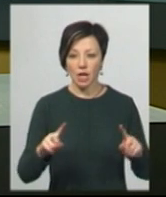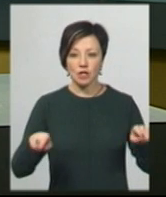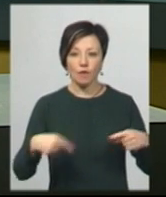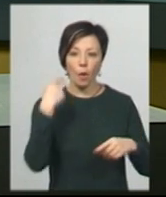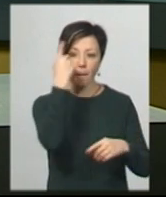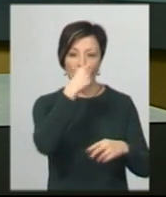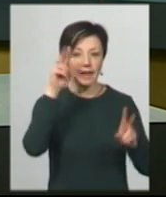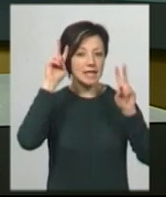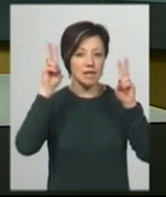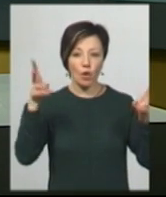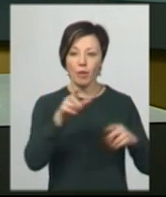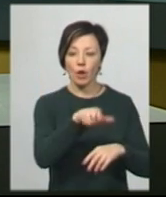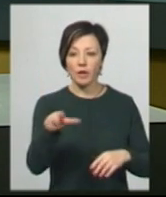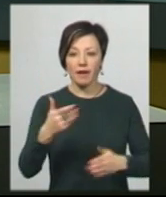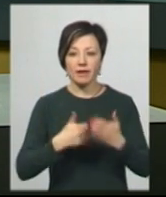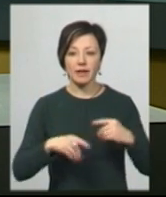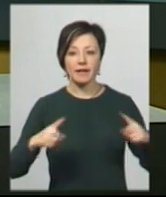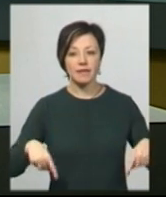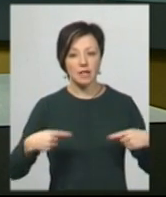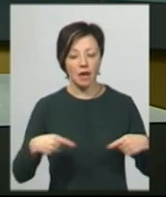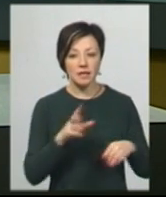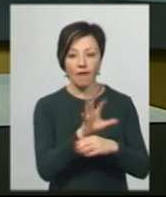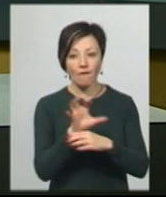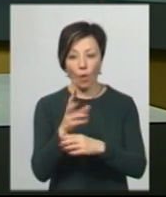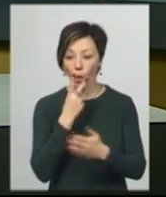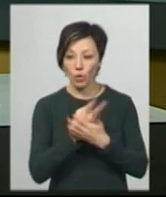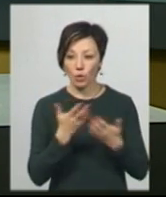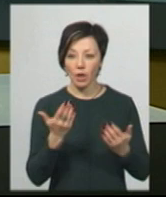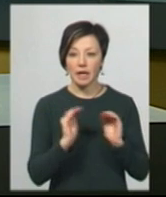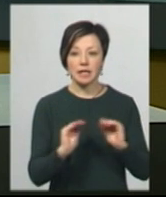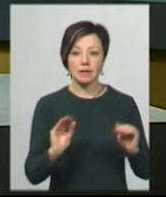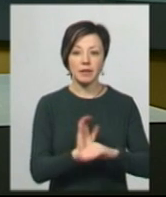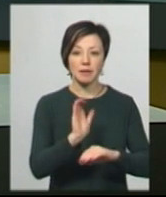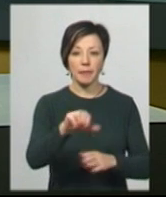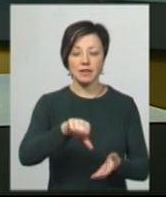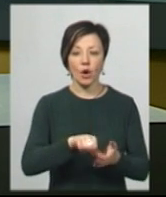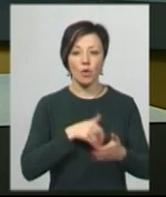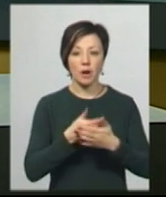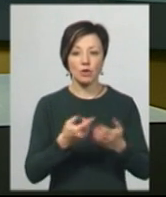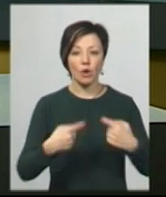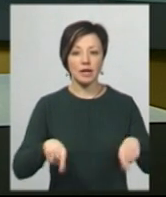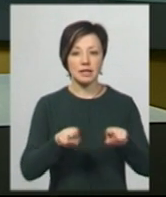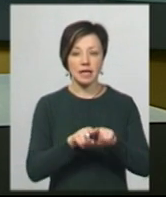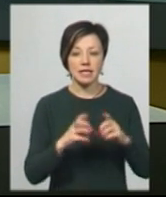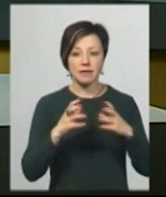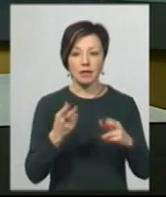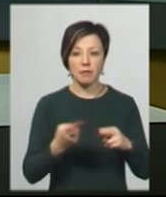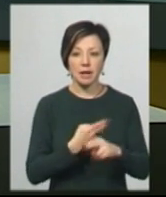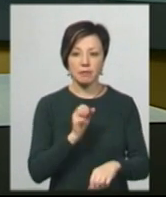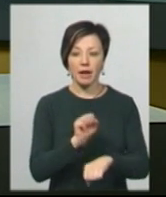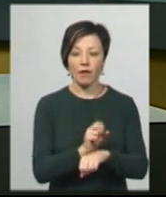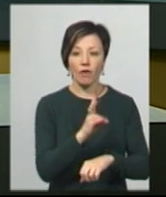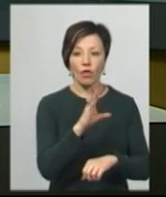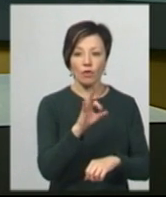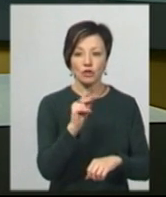незнайомих їм людей в інвалідних військах за фотографіями. Їх школярам надіслав представник громадської організації «Світ без бар'єрів» Ігор